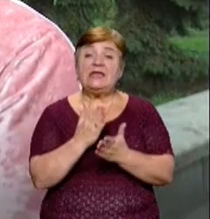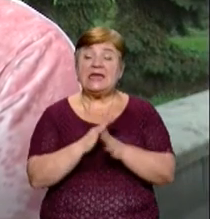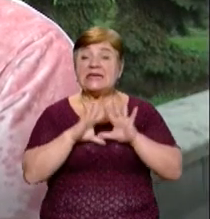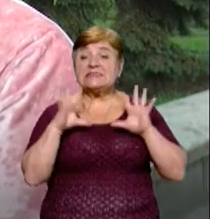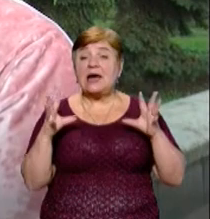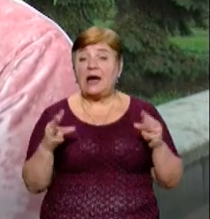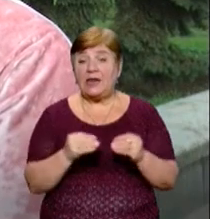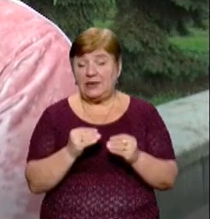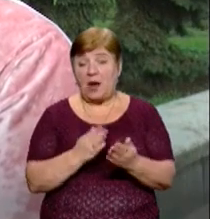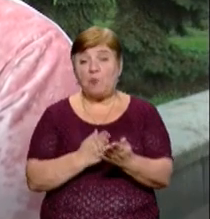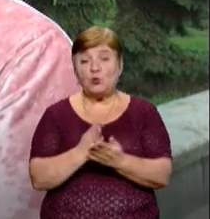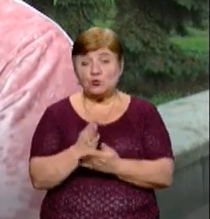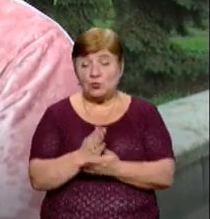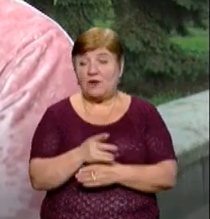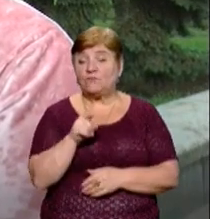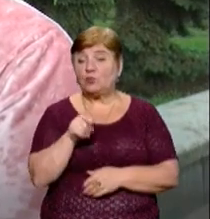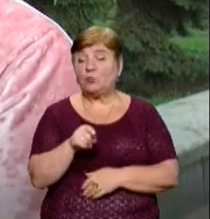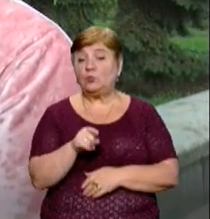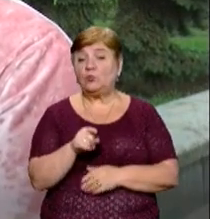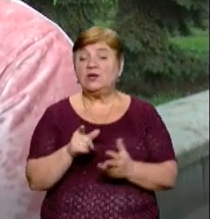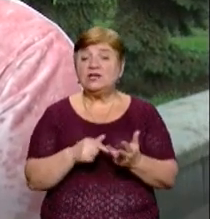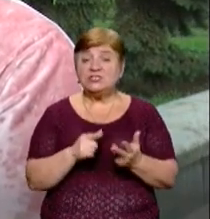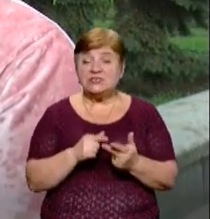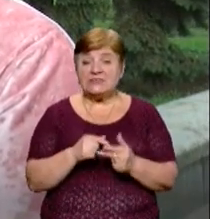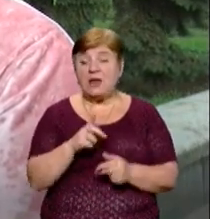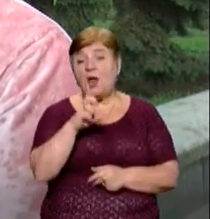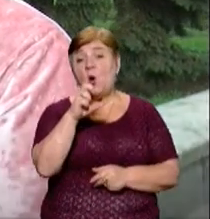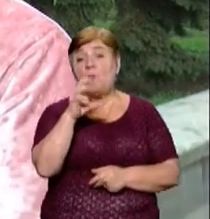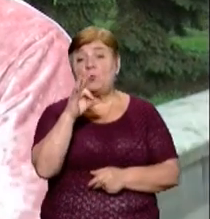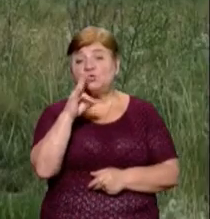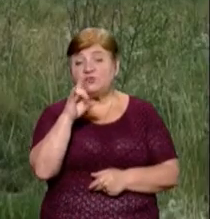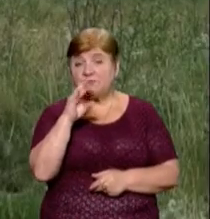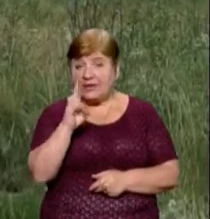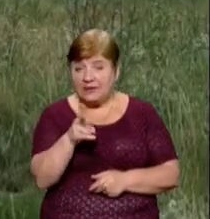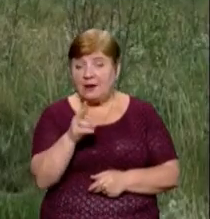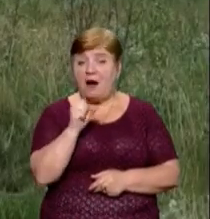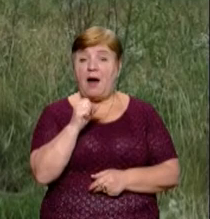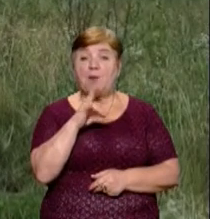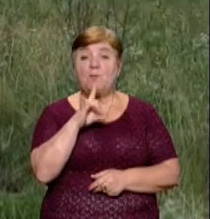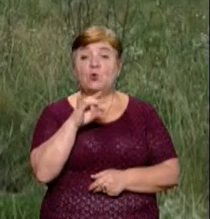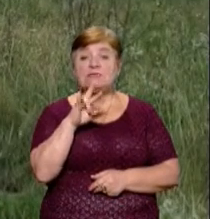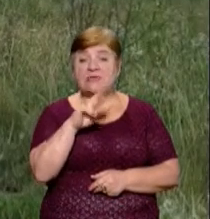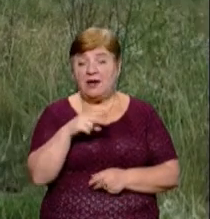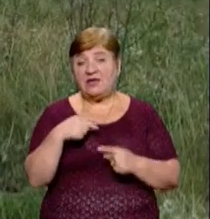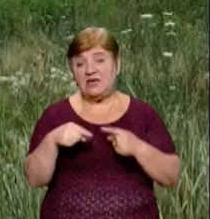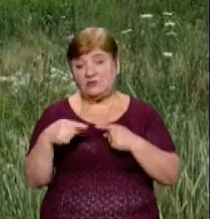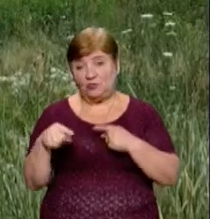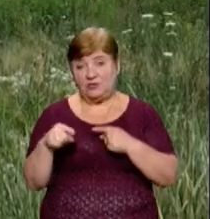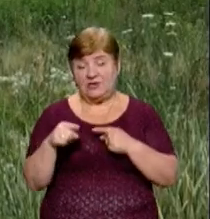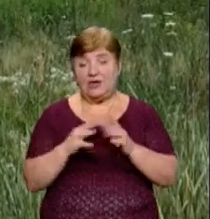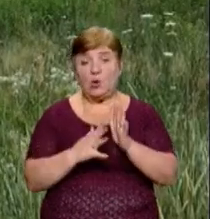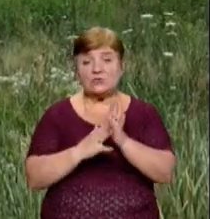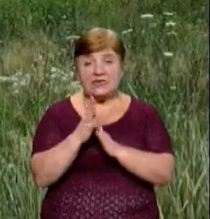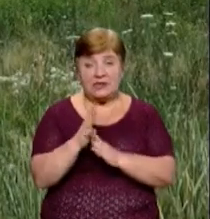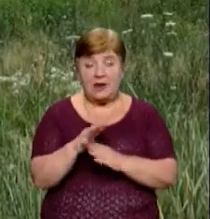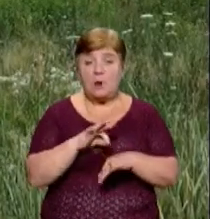викошення травостою, в тому числі борщівник, амброзія та інші види рослинності. Станом